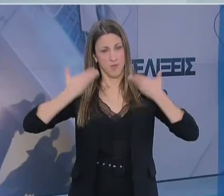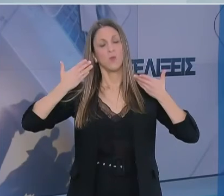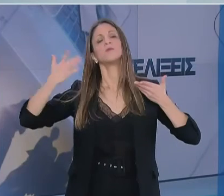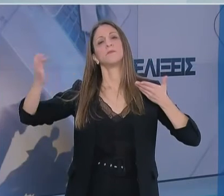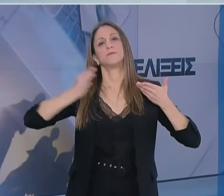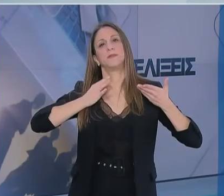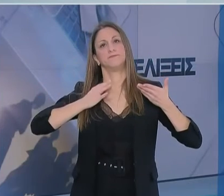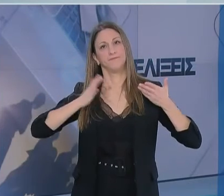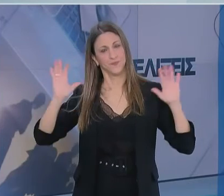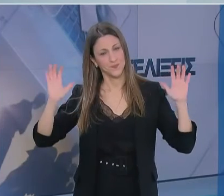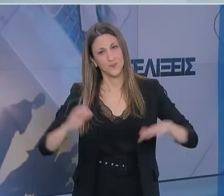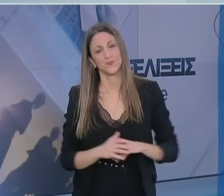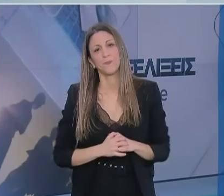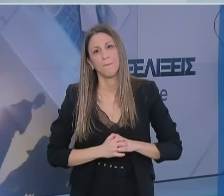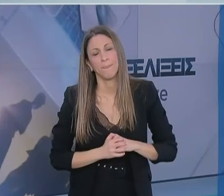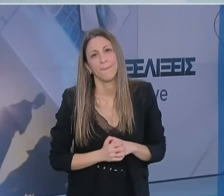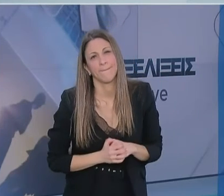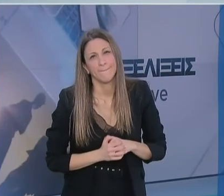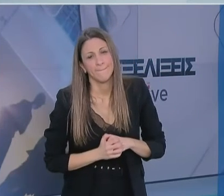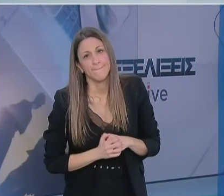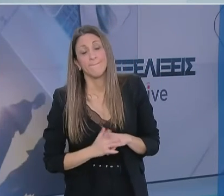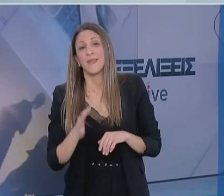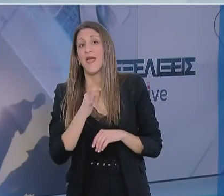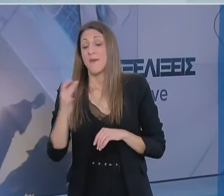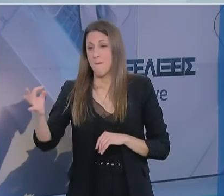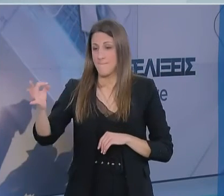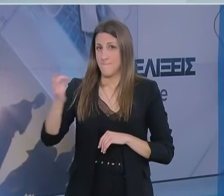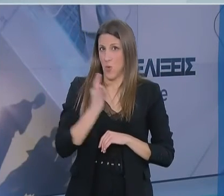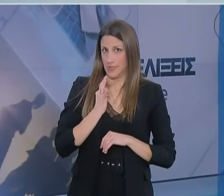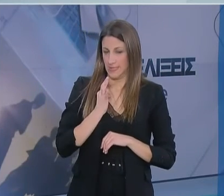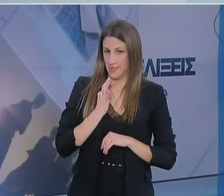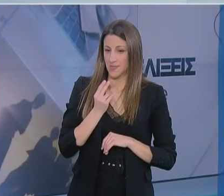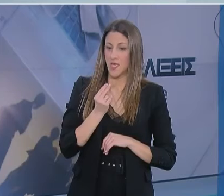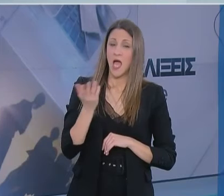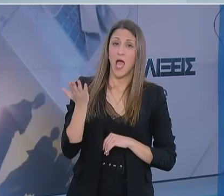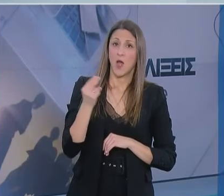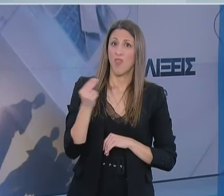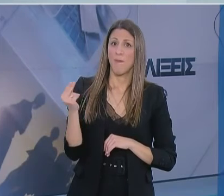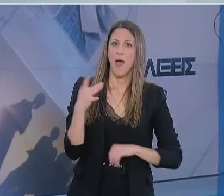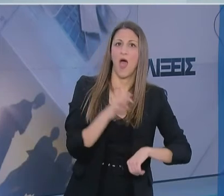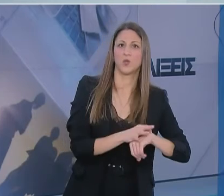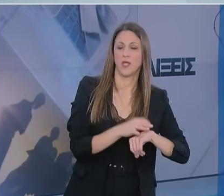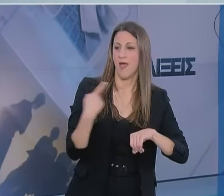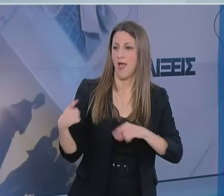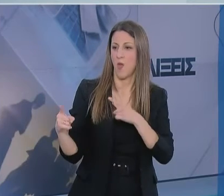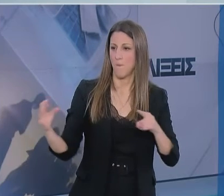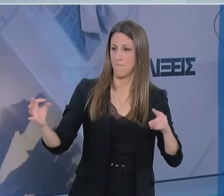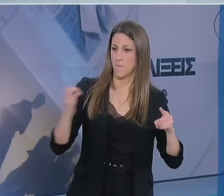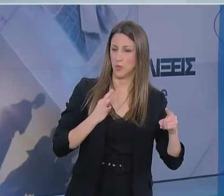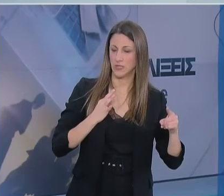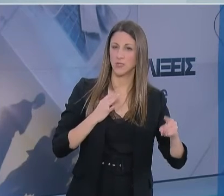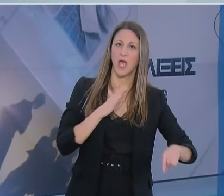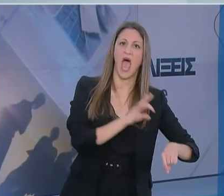ιό. Άλλο η μόλυνση από τον ιό και άλλο η νόσος. ασθενής από τον ιό, τους βαφτίζουμε ασθενείς κρούσματα αλλά δεν νοσούν.